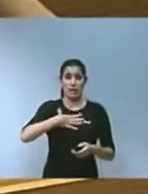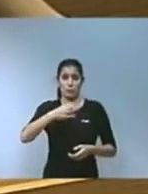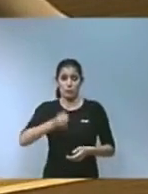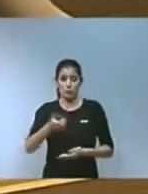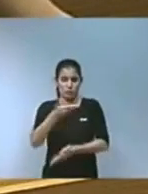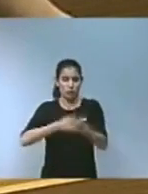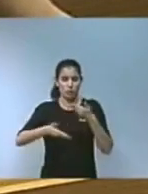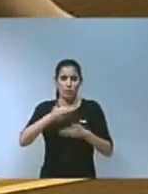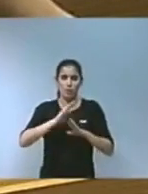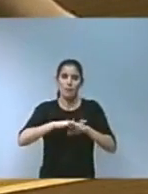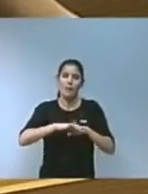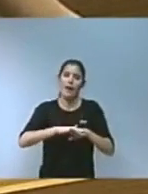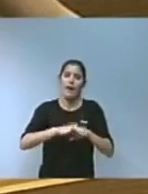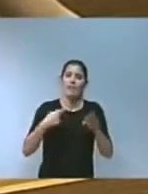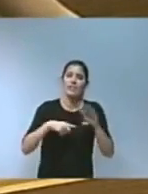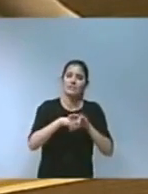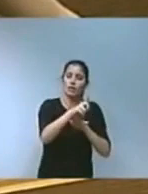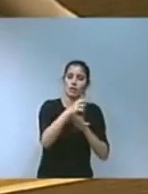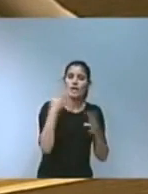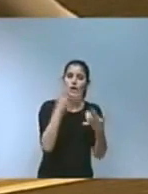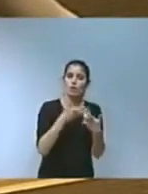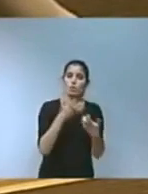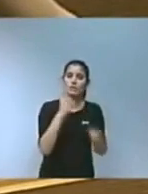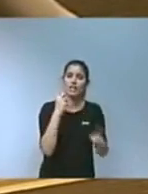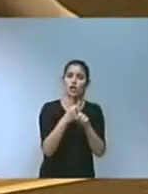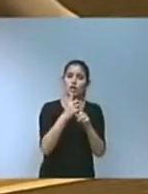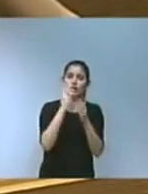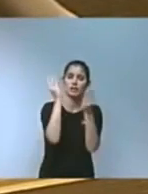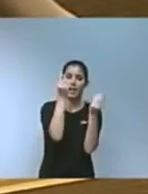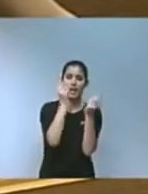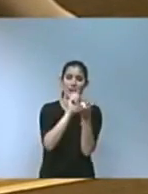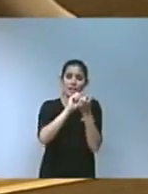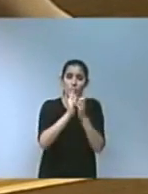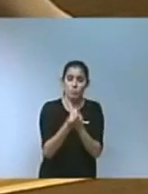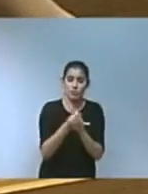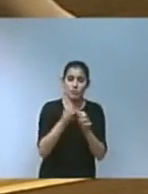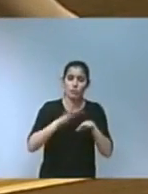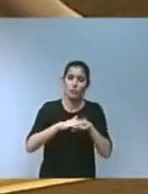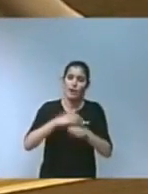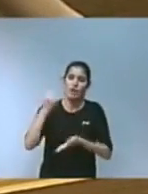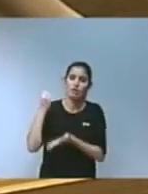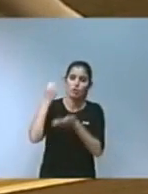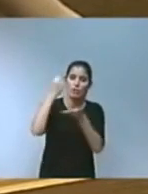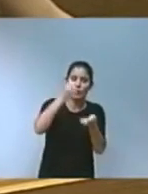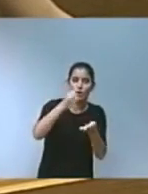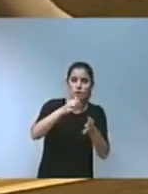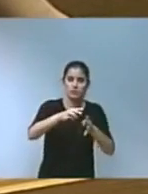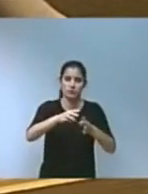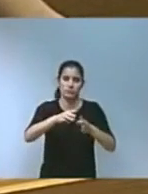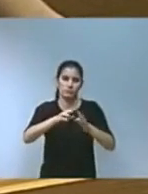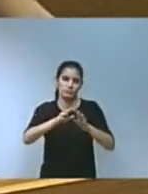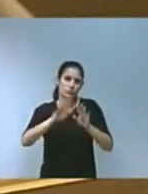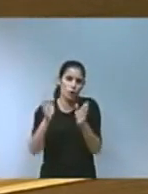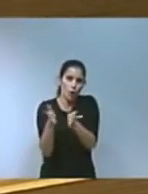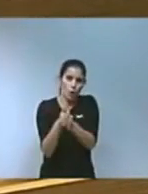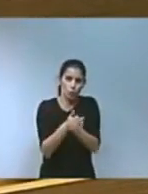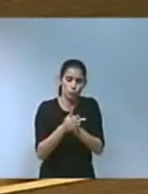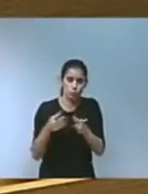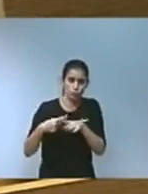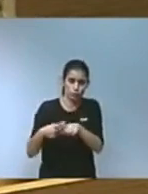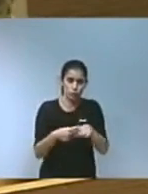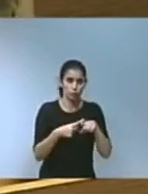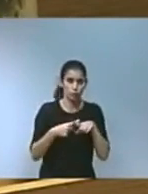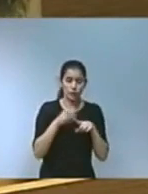canvi climàtic proposant un marc conjunt de subvencions. Enfortirem les relacions amb l'Oficina Espanyola de Canvio